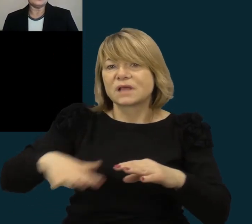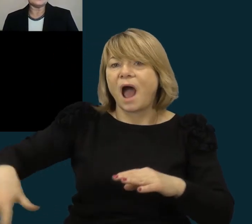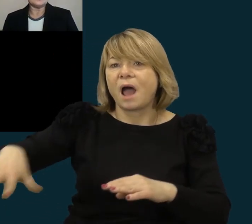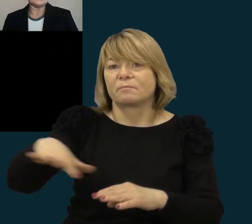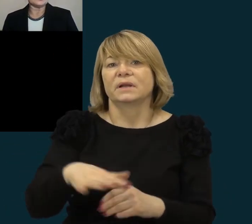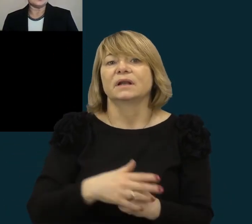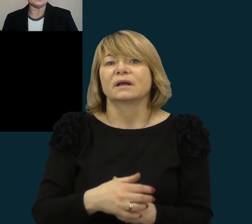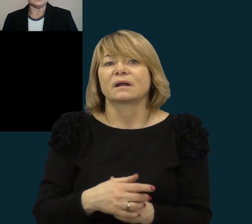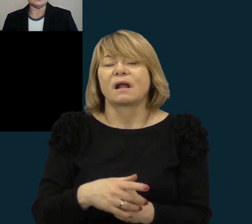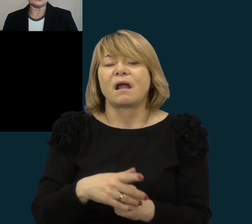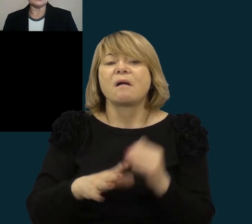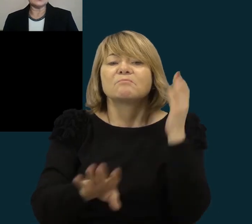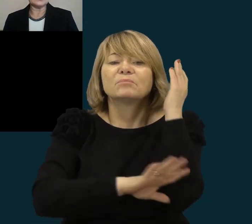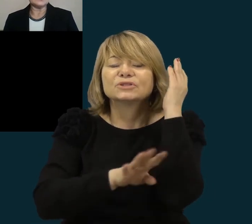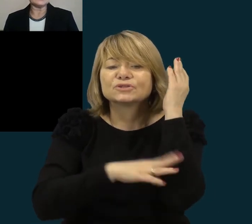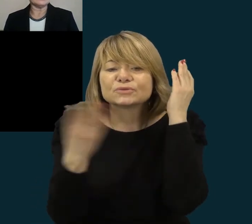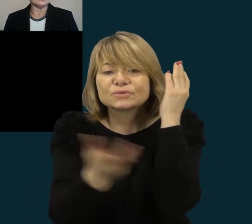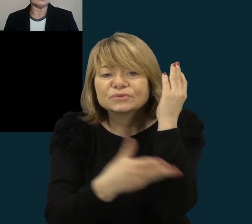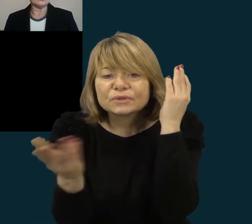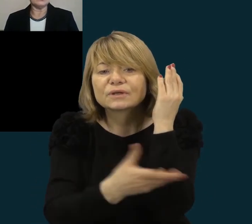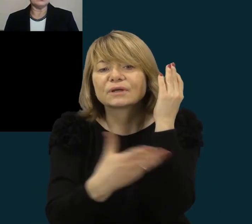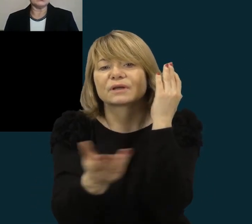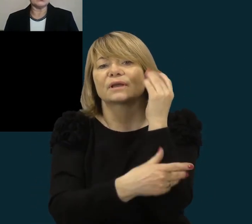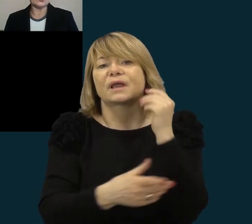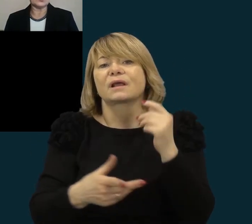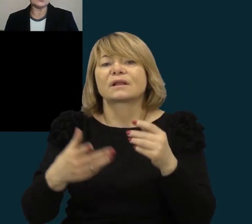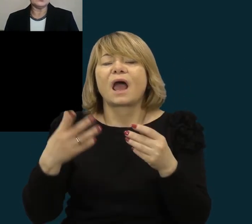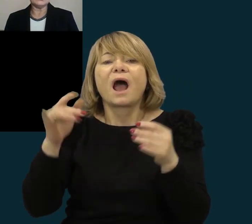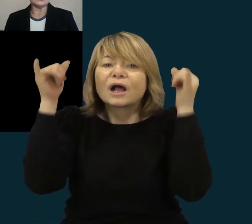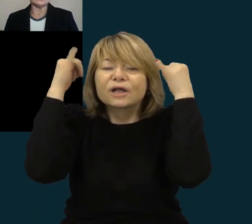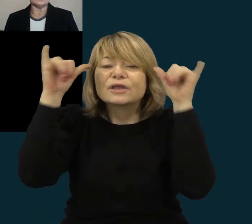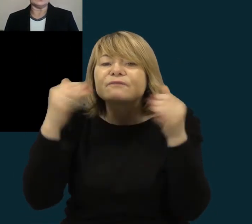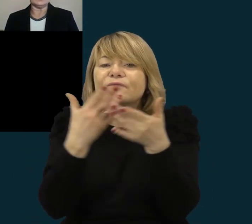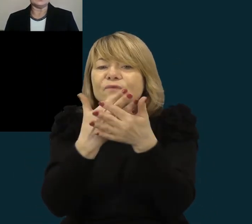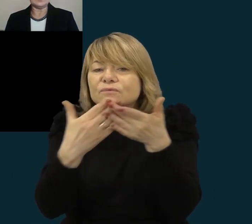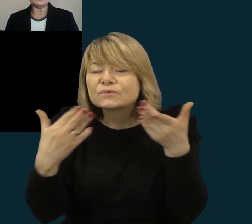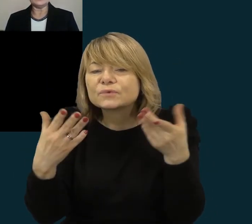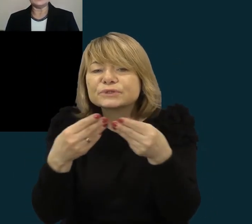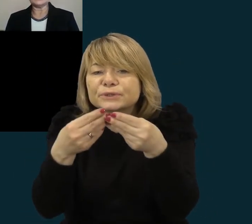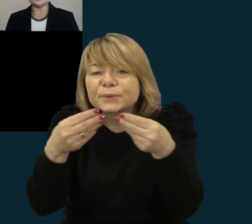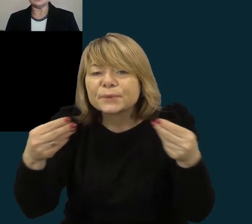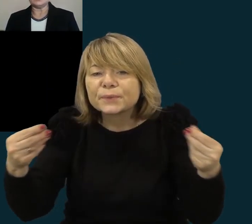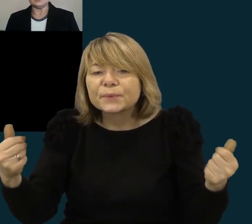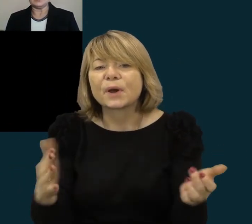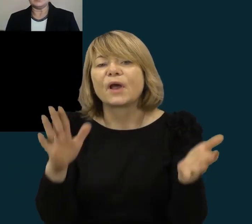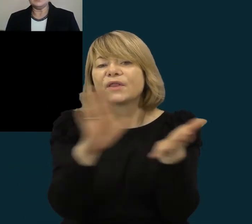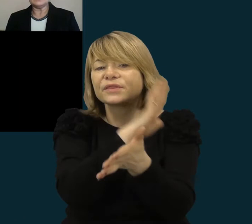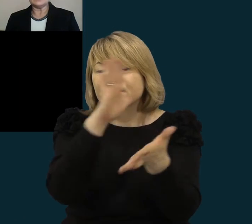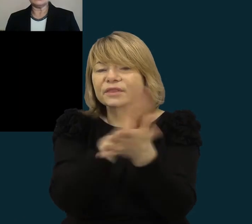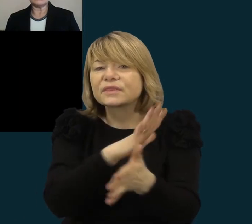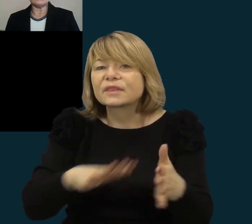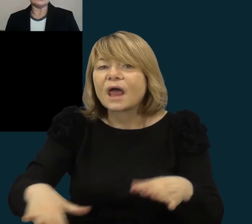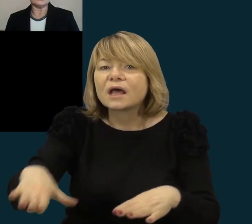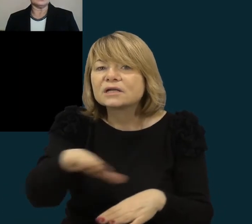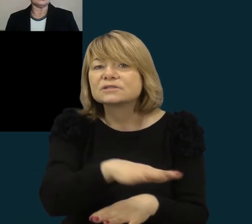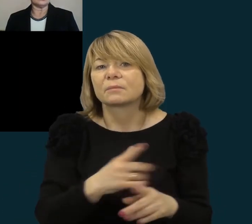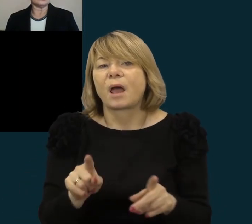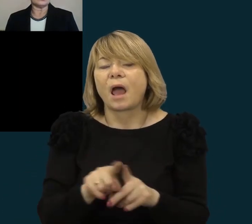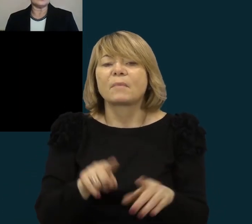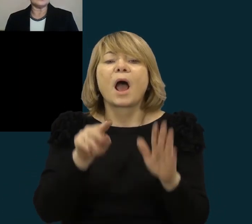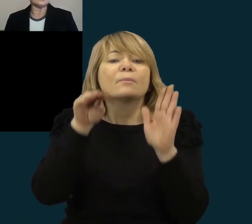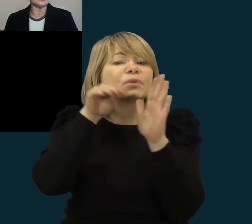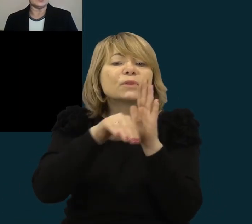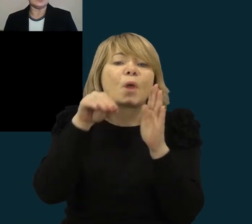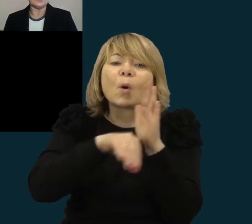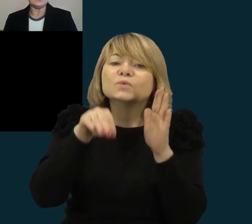Žmonės mąsiškai kertamiškus, mygtai vairių gyvūnų rūšys, Čiūkšlinama gamta, peršiama aplinka, netausuojami gamtos